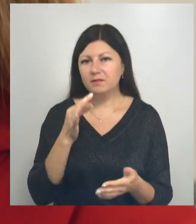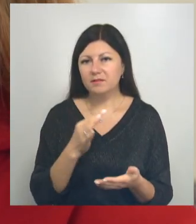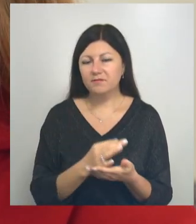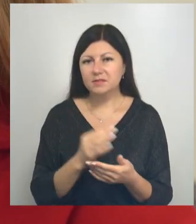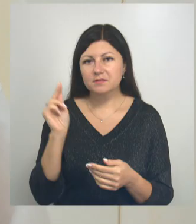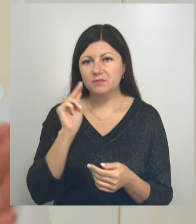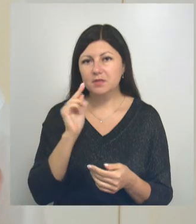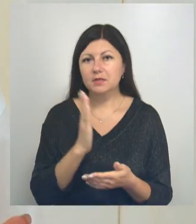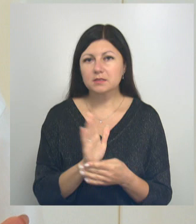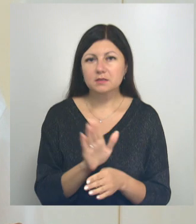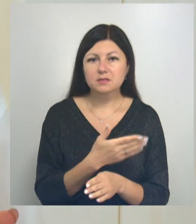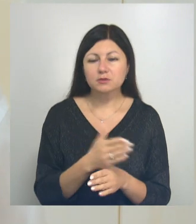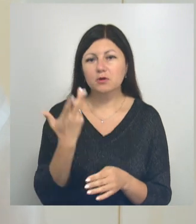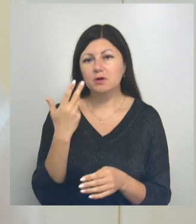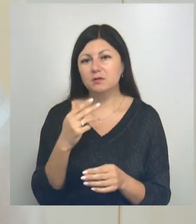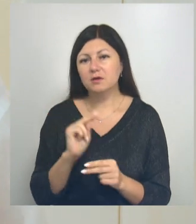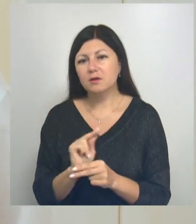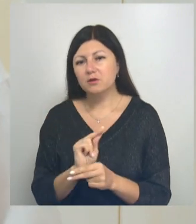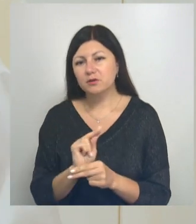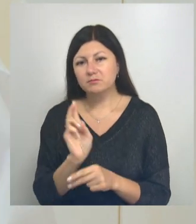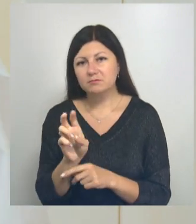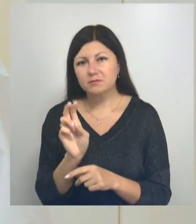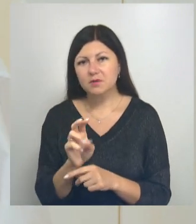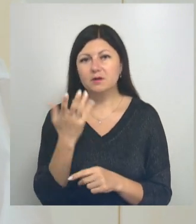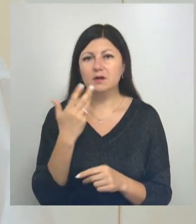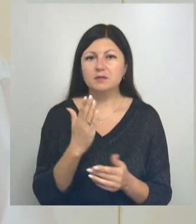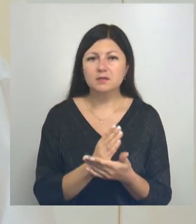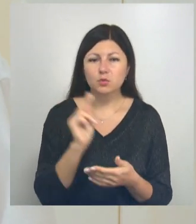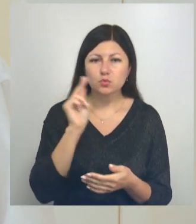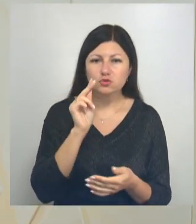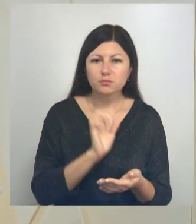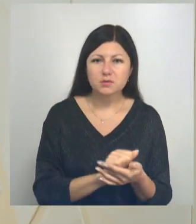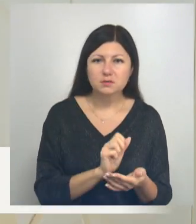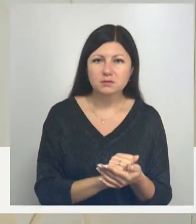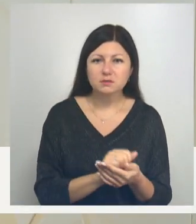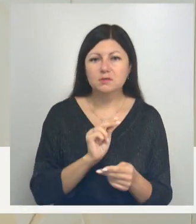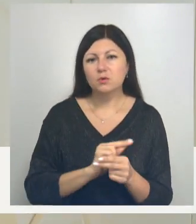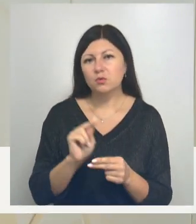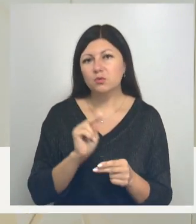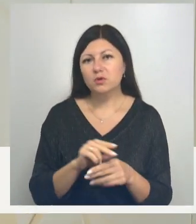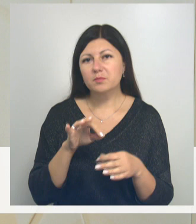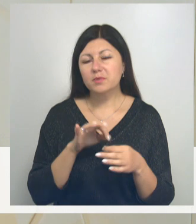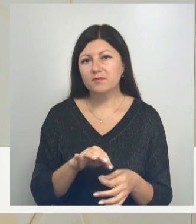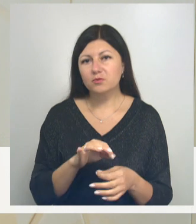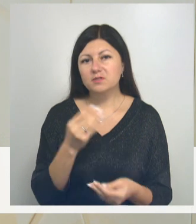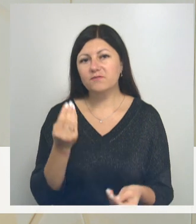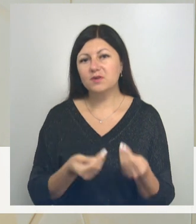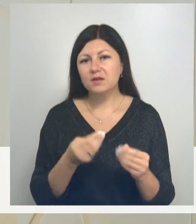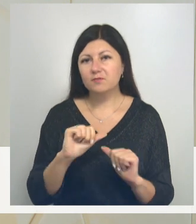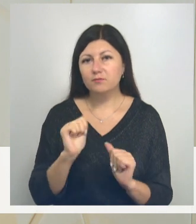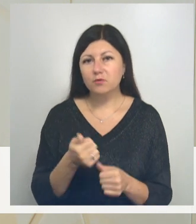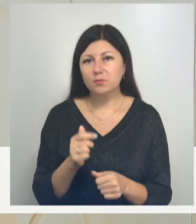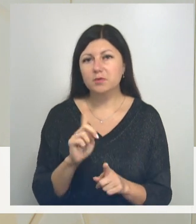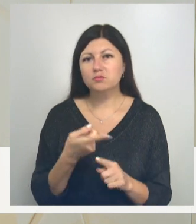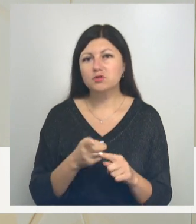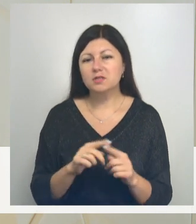Четко есть разграничения, когда дети проводят лечебные процедуры, а когда есть учебные занятия. Уроки проводятся, как правило, в игровой форме, потому что